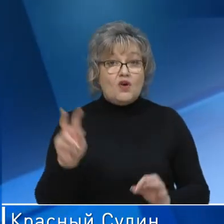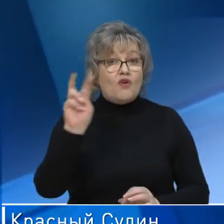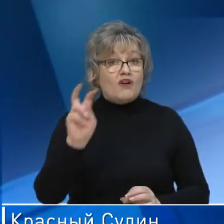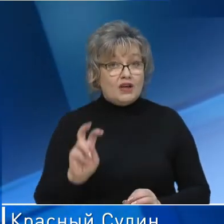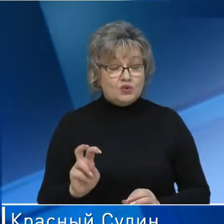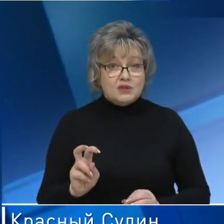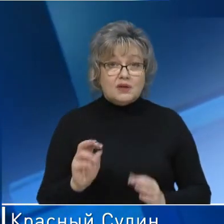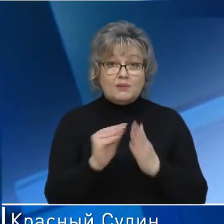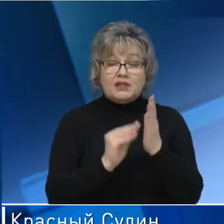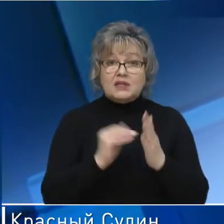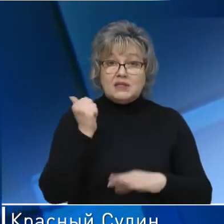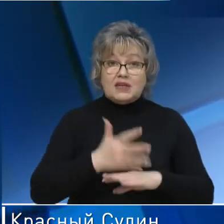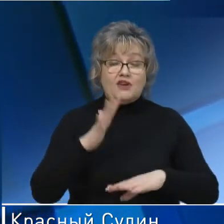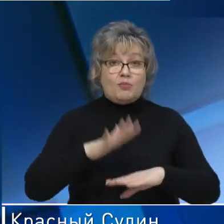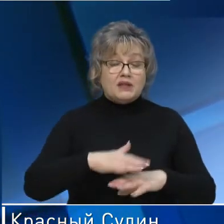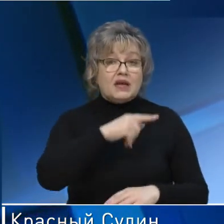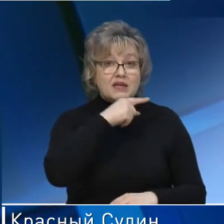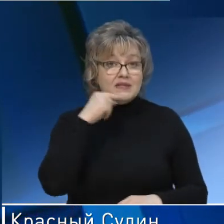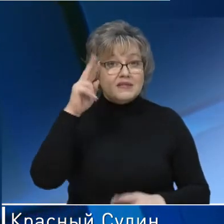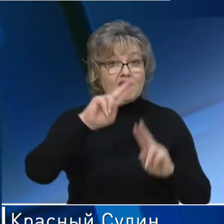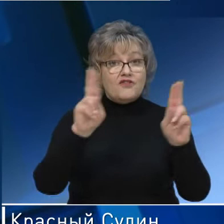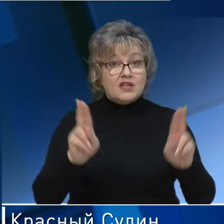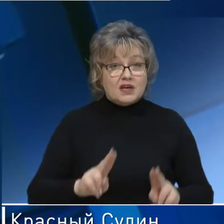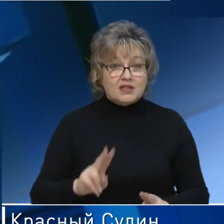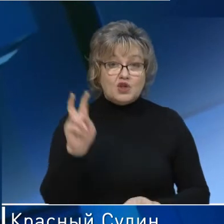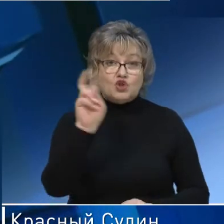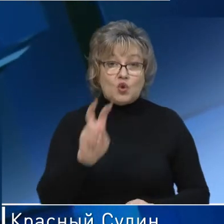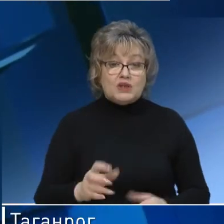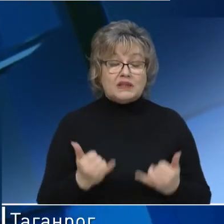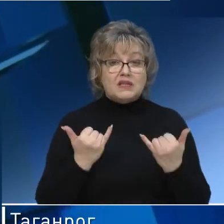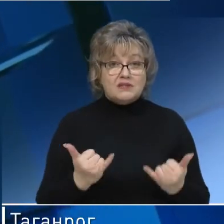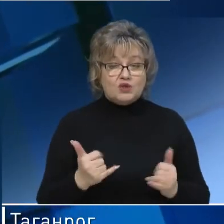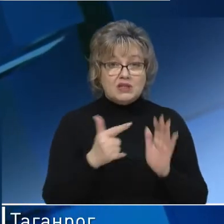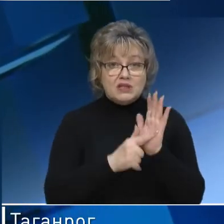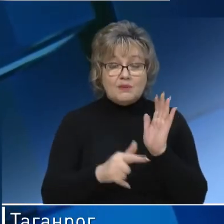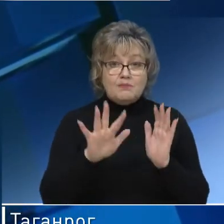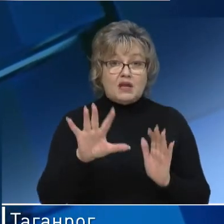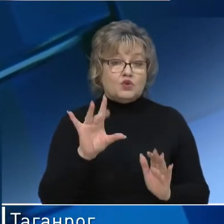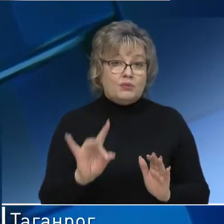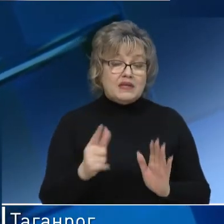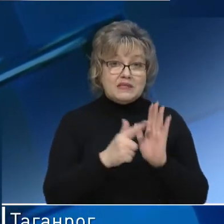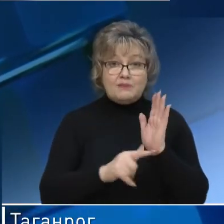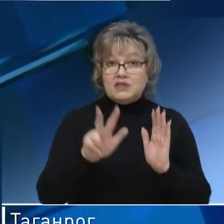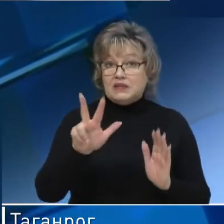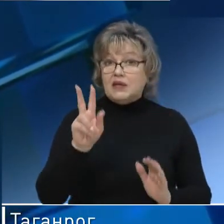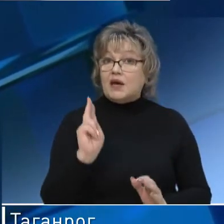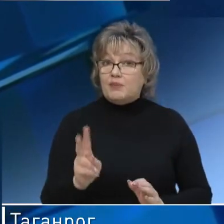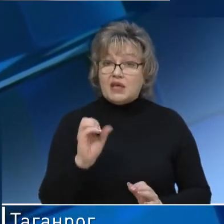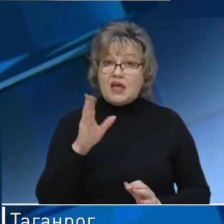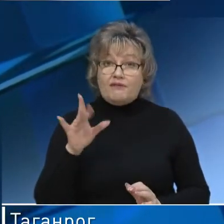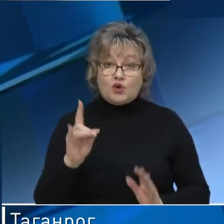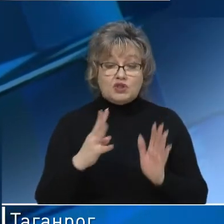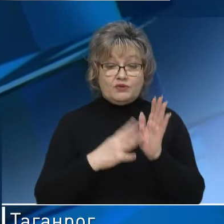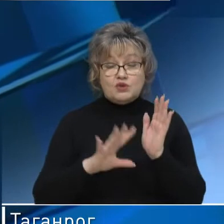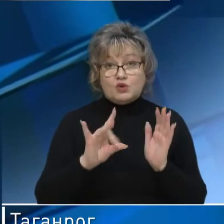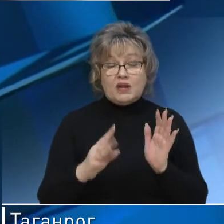валют. По данным Центрального банка Российской Федерации, курс доллара на сегодня 75 рублей 73 копейки, евро